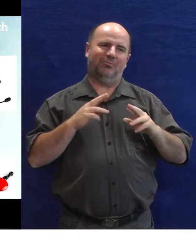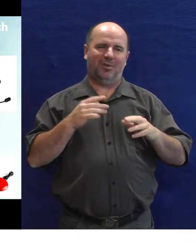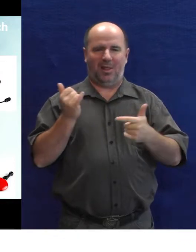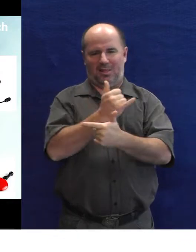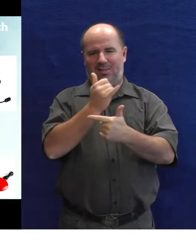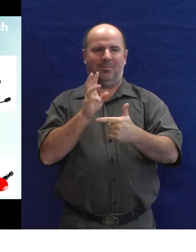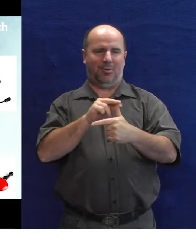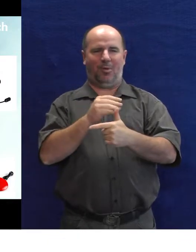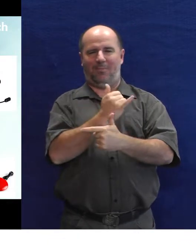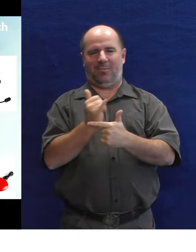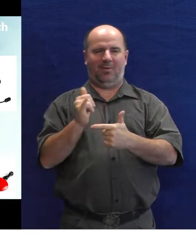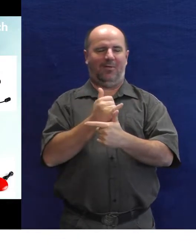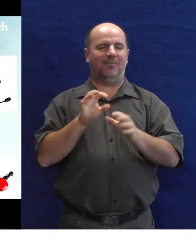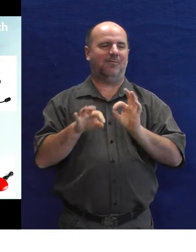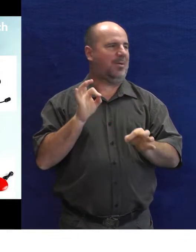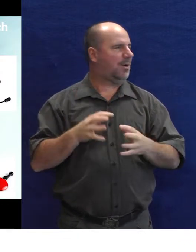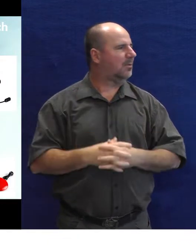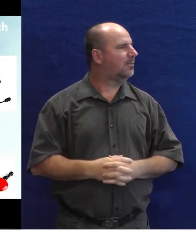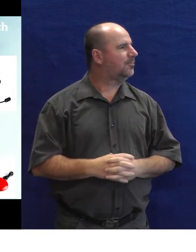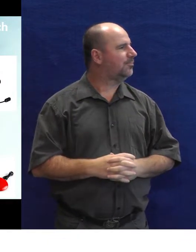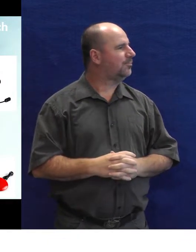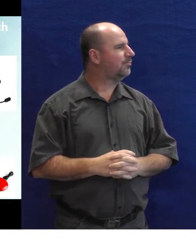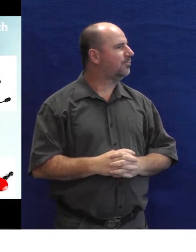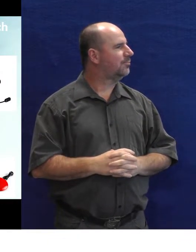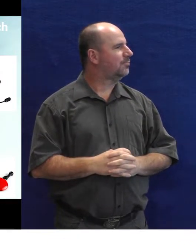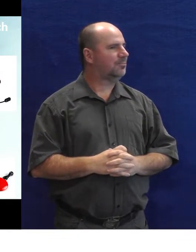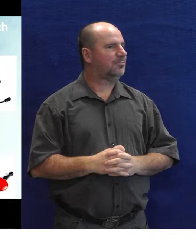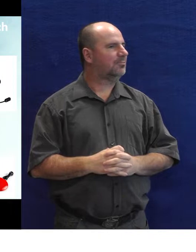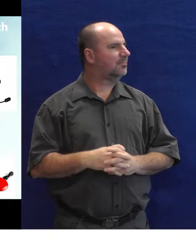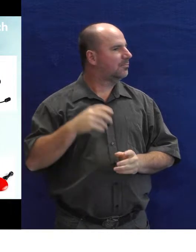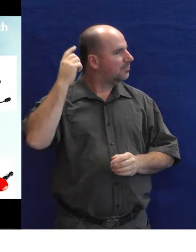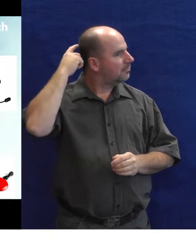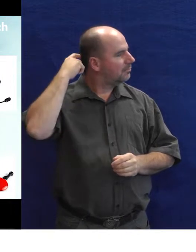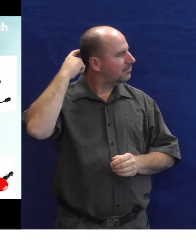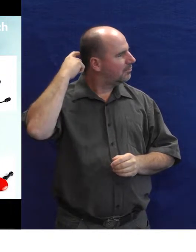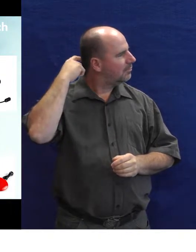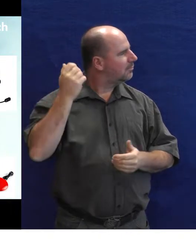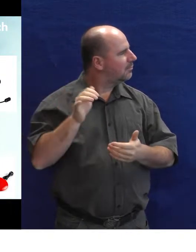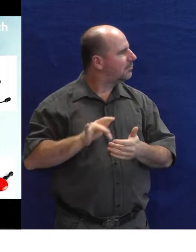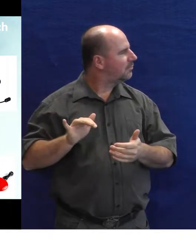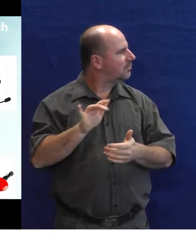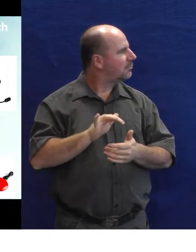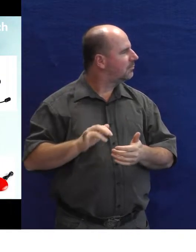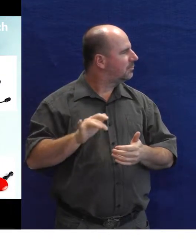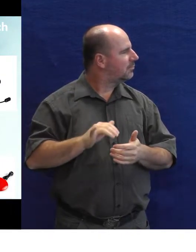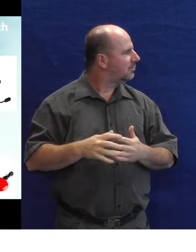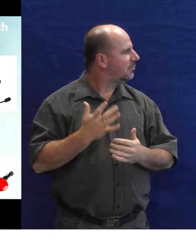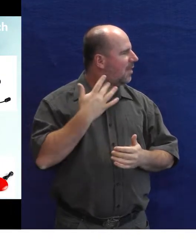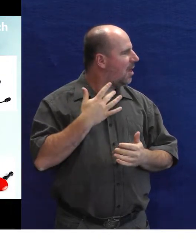vyhovuje. Tak, nevím, čím ovládáme. Asi to mám tady.